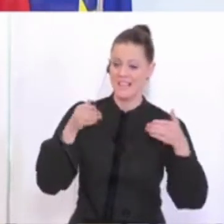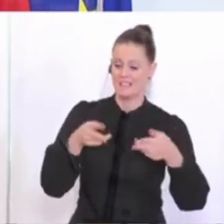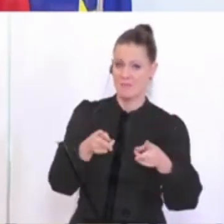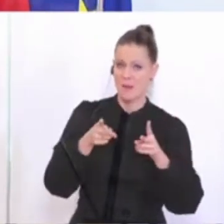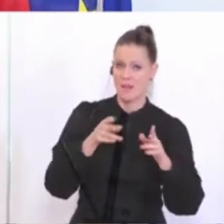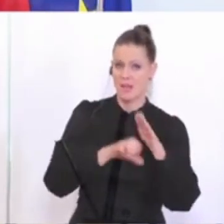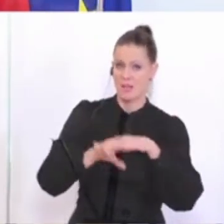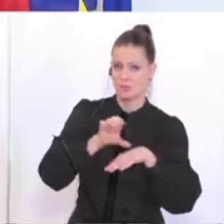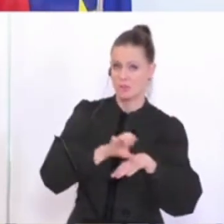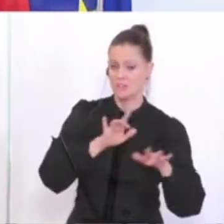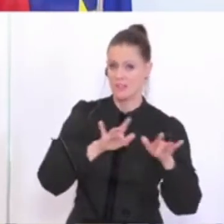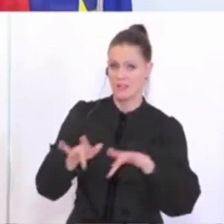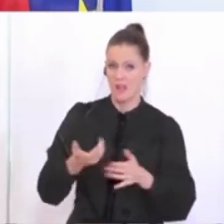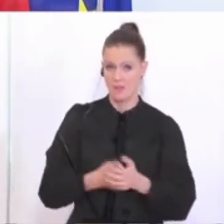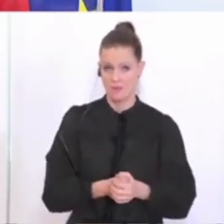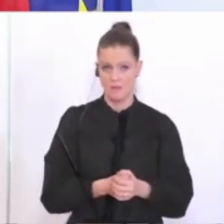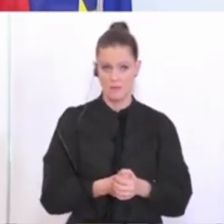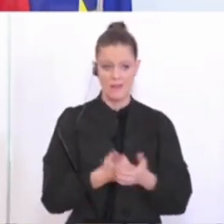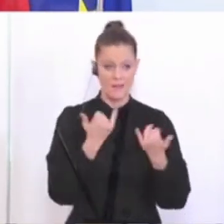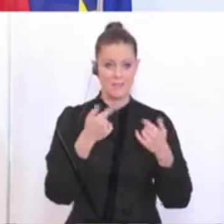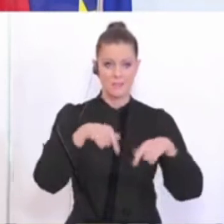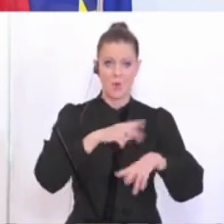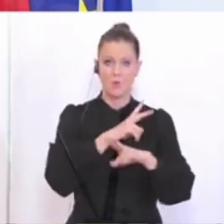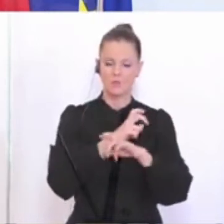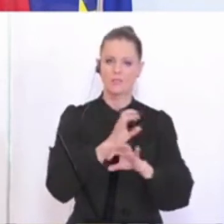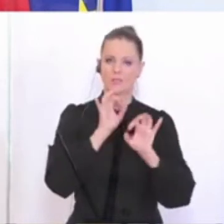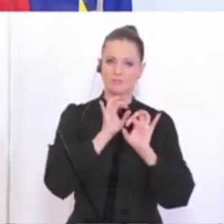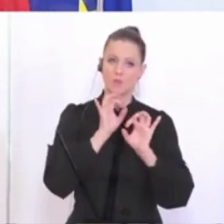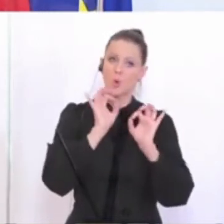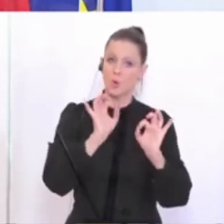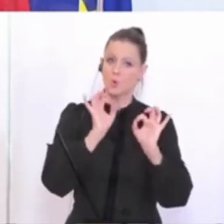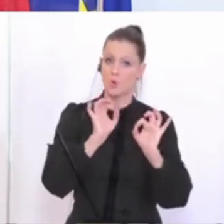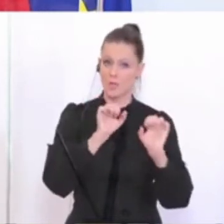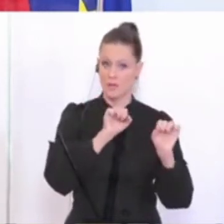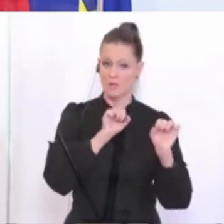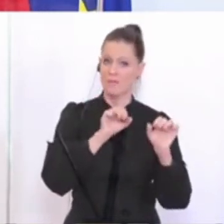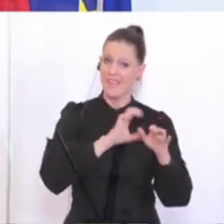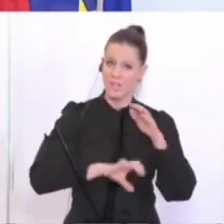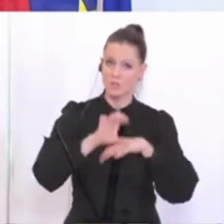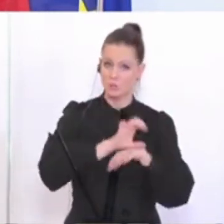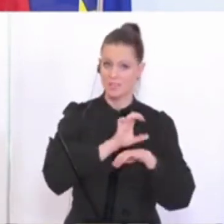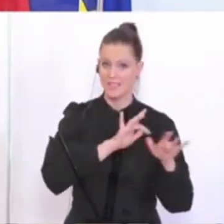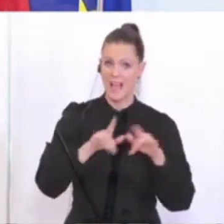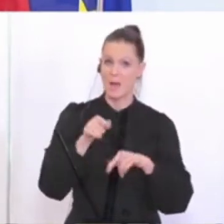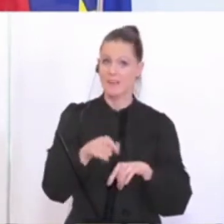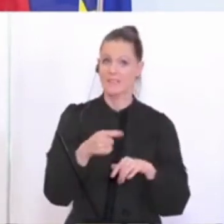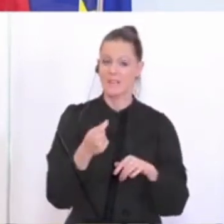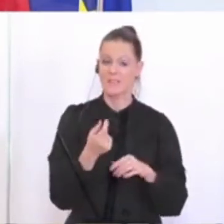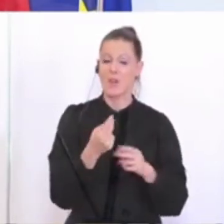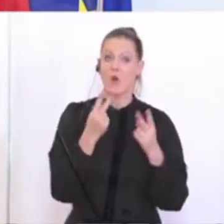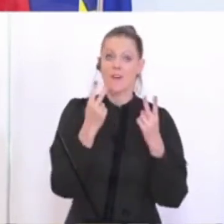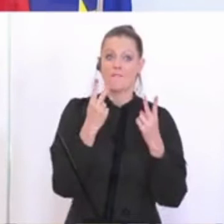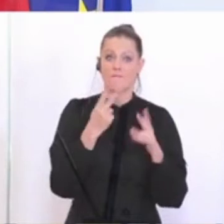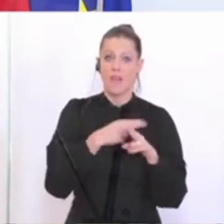Die ist auch Gott sei Dank in Österreich eine derzeit sehr gute, also ausreichend Kapazitäten vorhanden, aber das ist ein kostbares Gut. Das kann sich